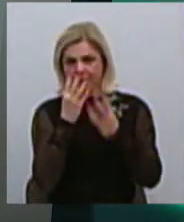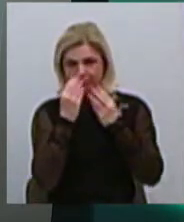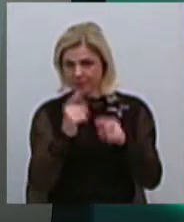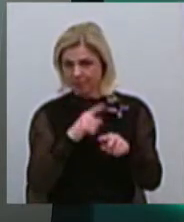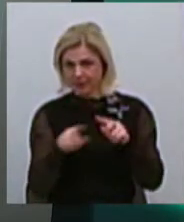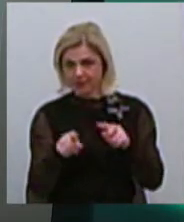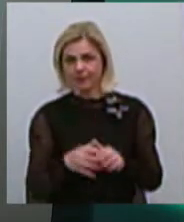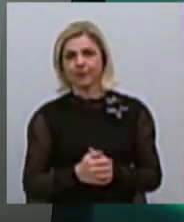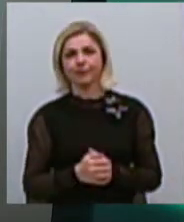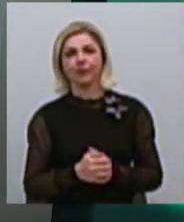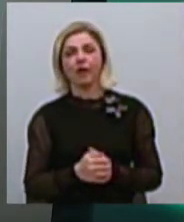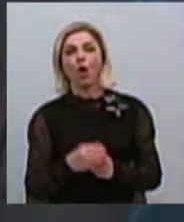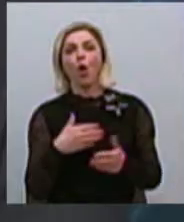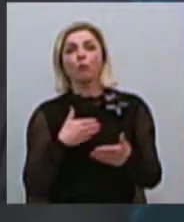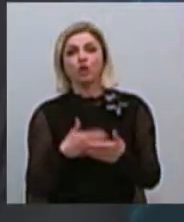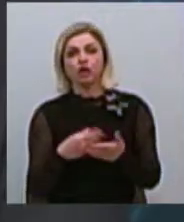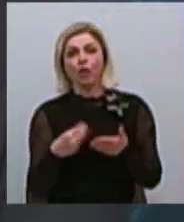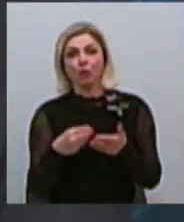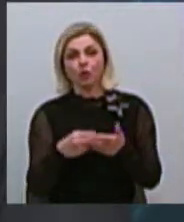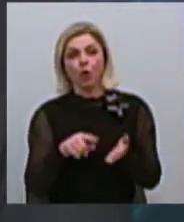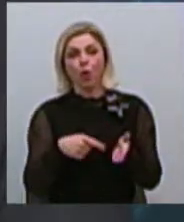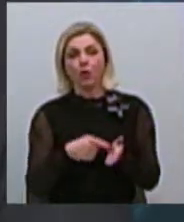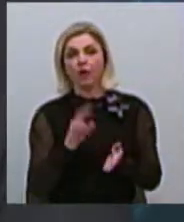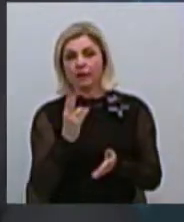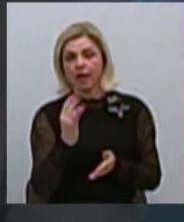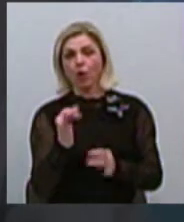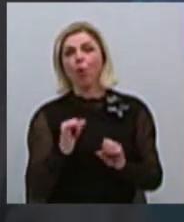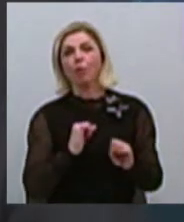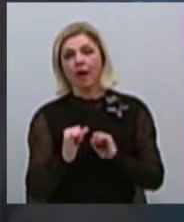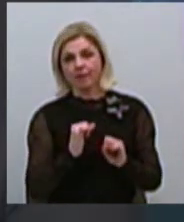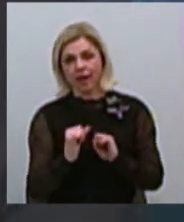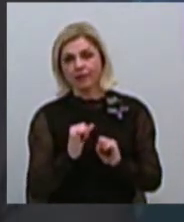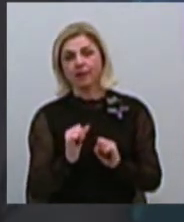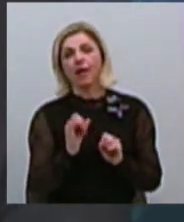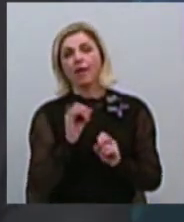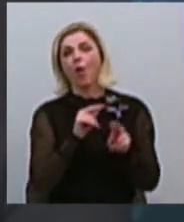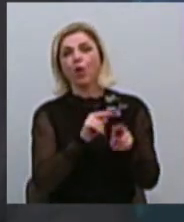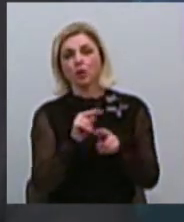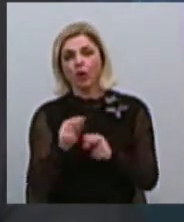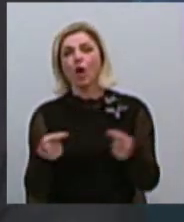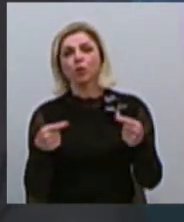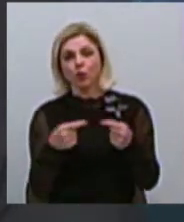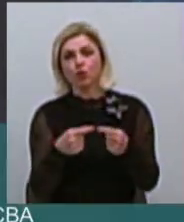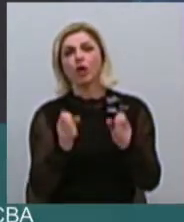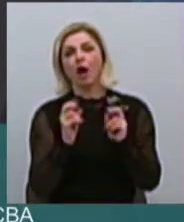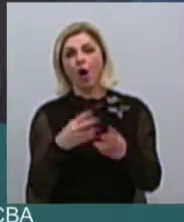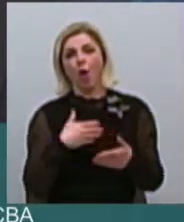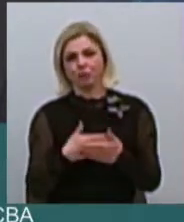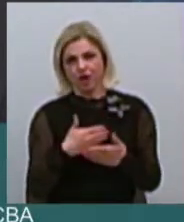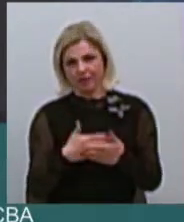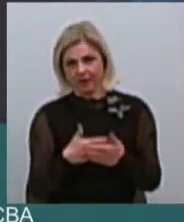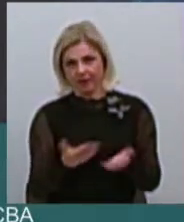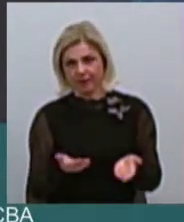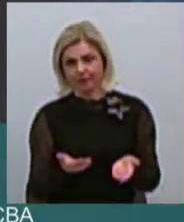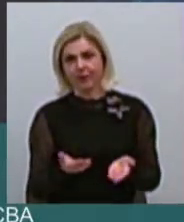Общественный бюджет в городу Николаїву, він і управляється, фактически контролюється точно також на общественних началах.